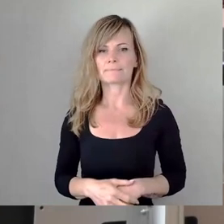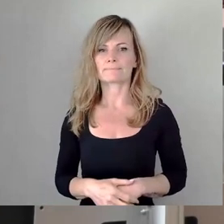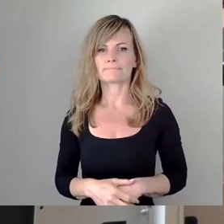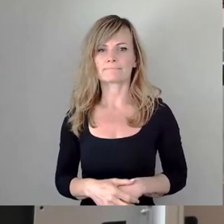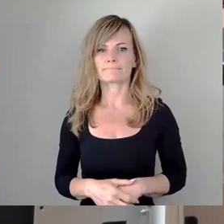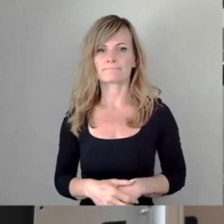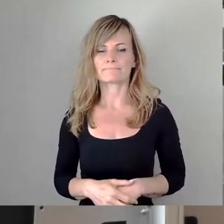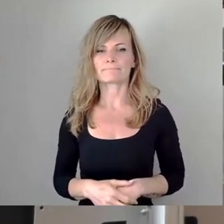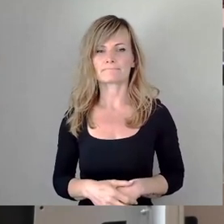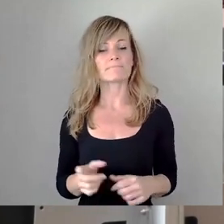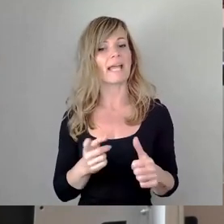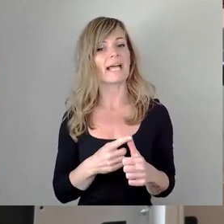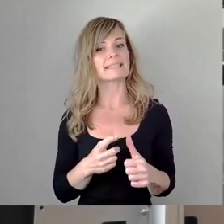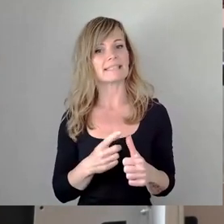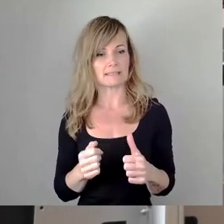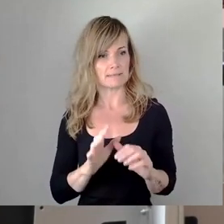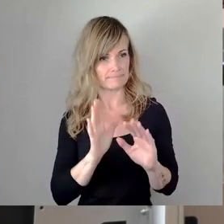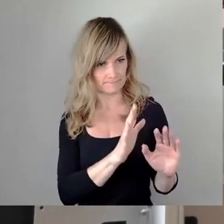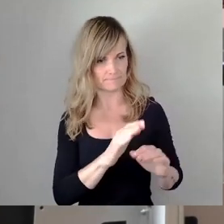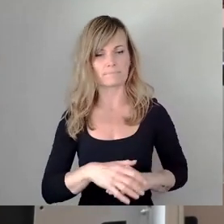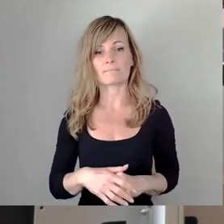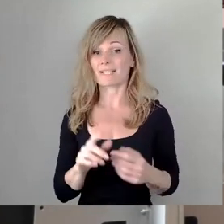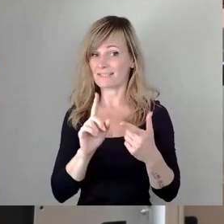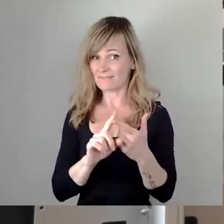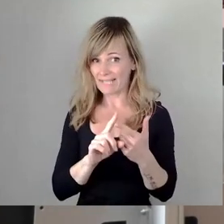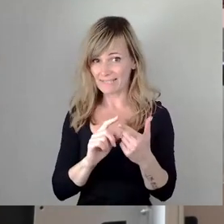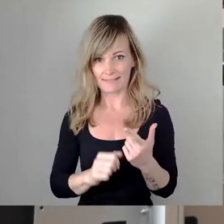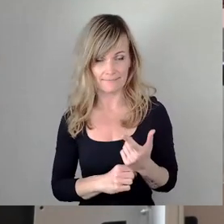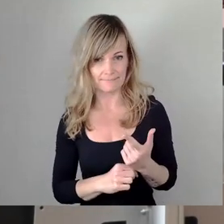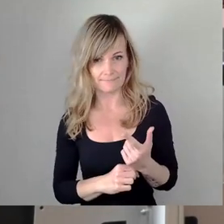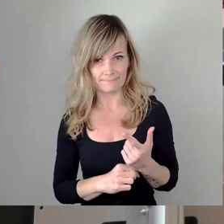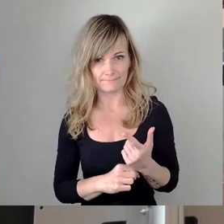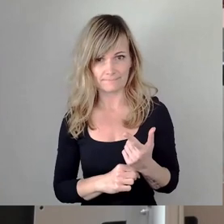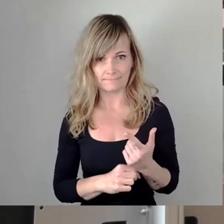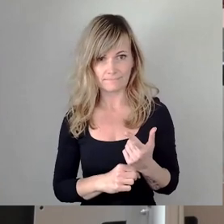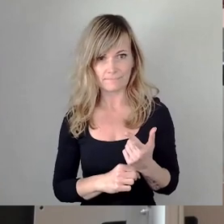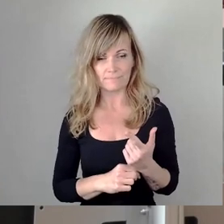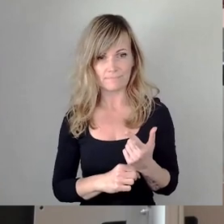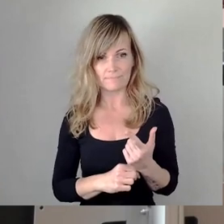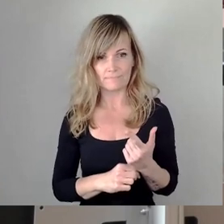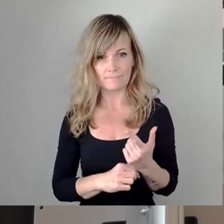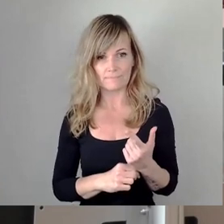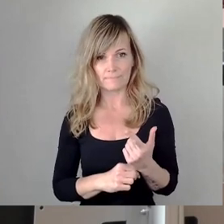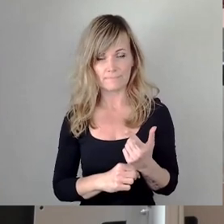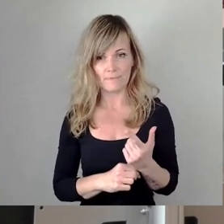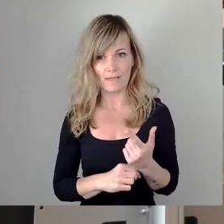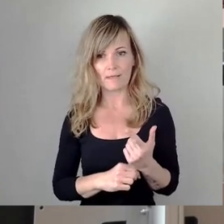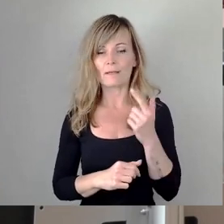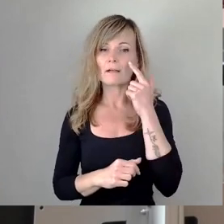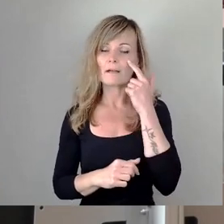Erstens. Zweitens. Es geht heute nicht um das Wie